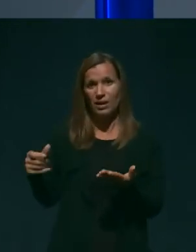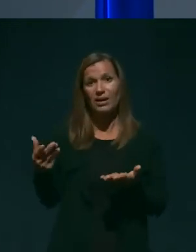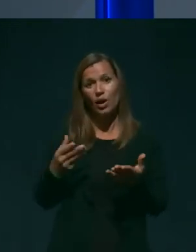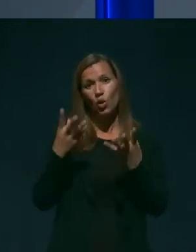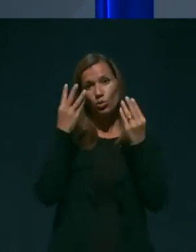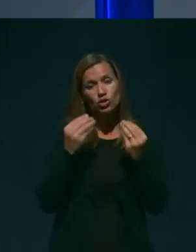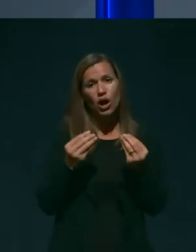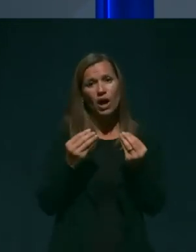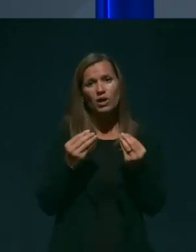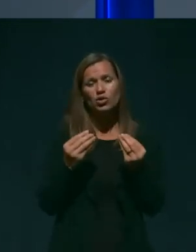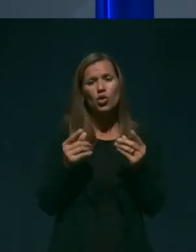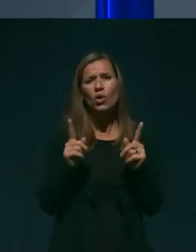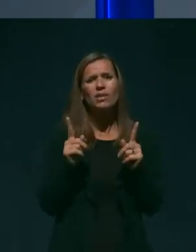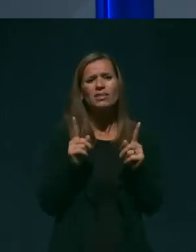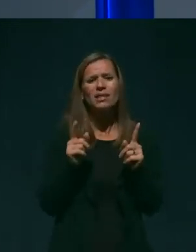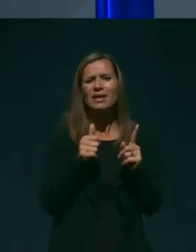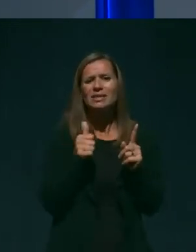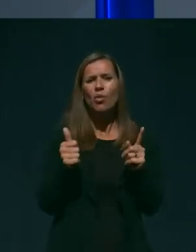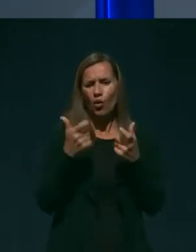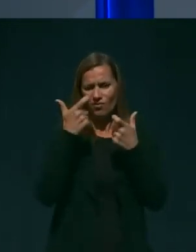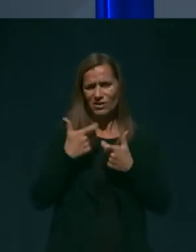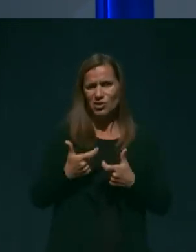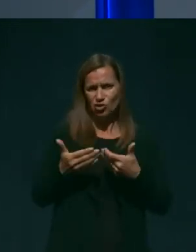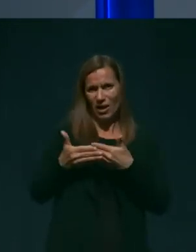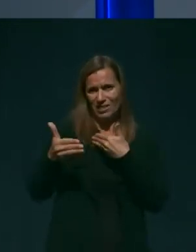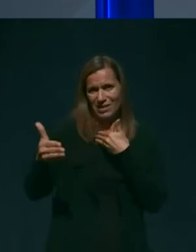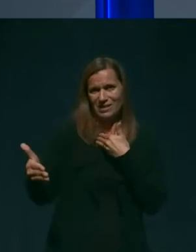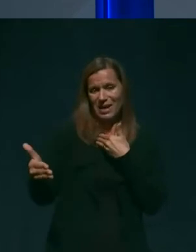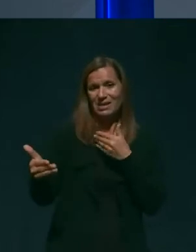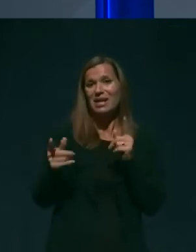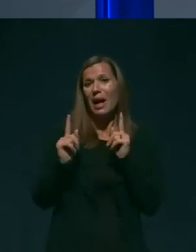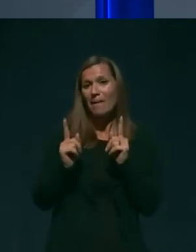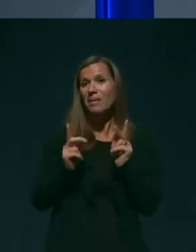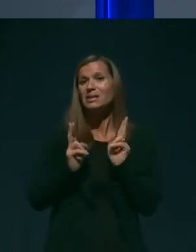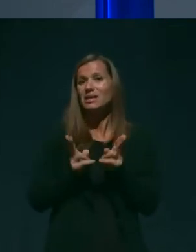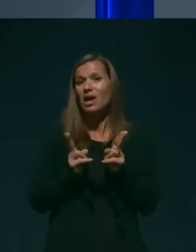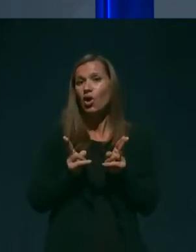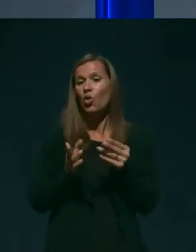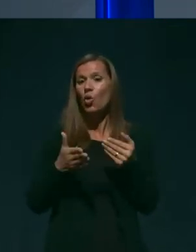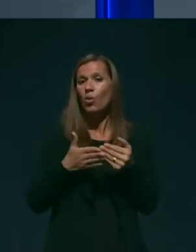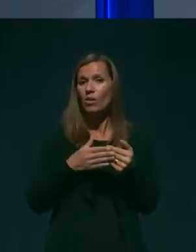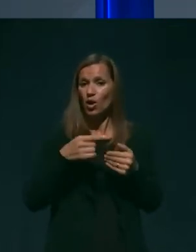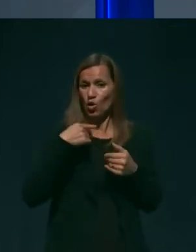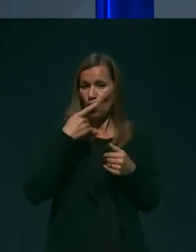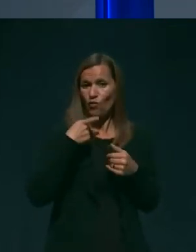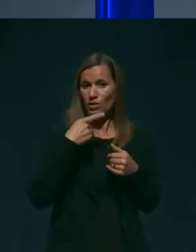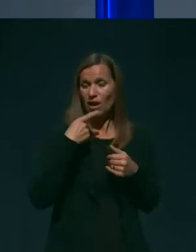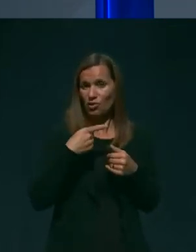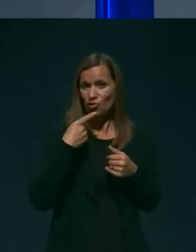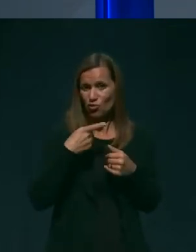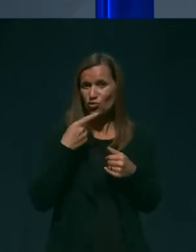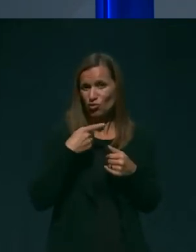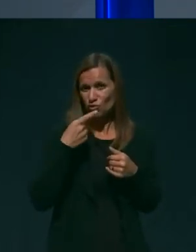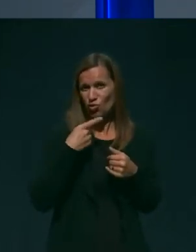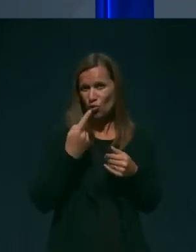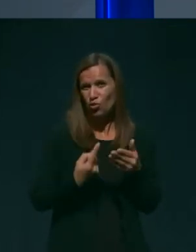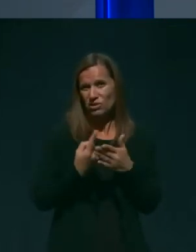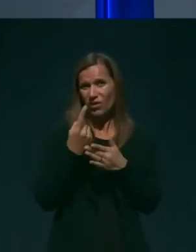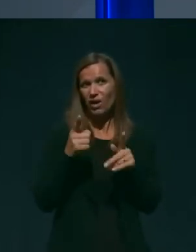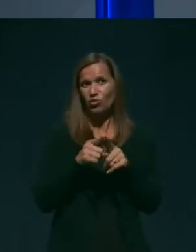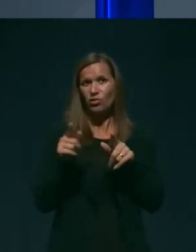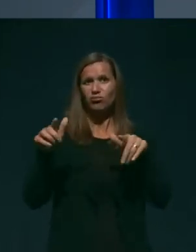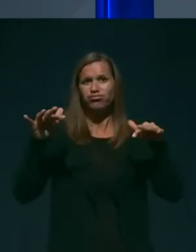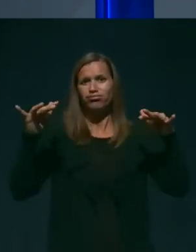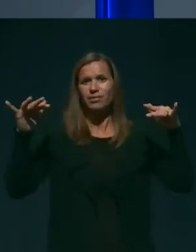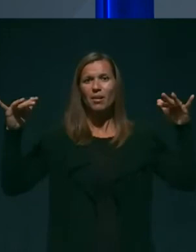gre za fizično distanco, ampak se lahko ob govorenju ustvarja tudi to lepdenje virusa